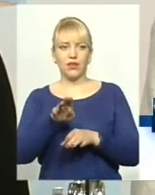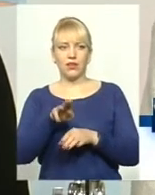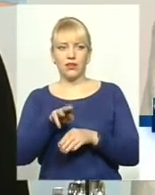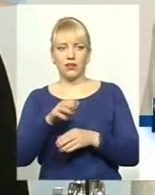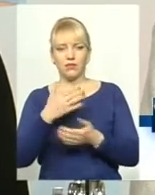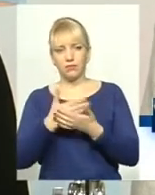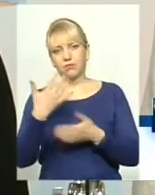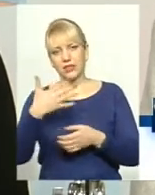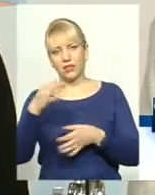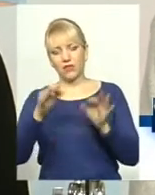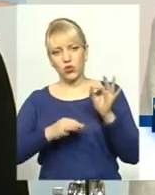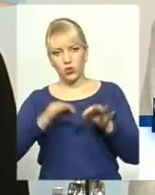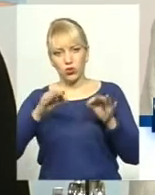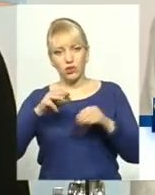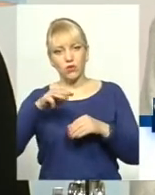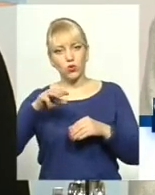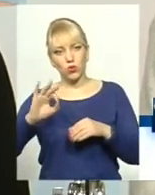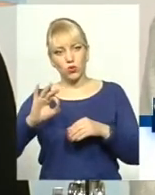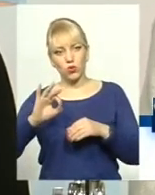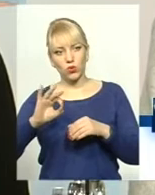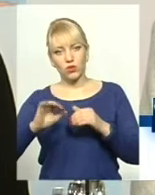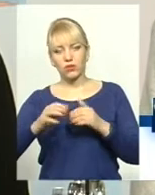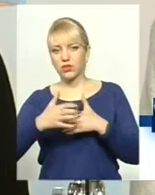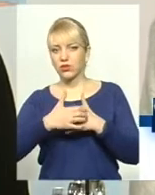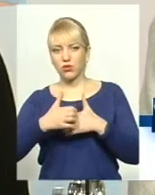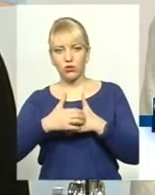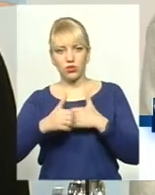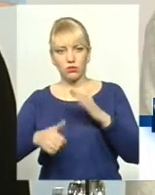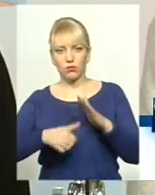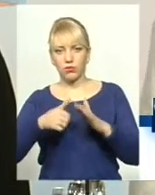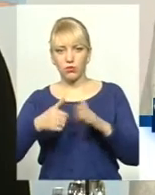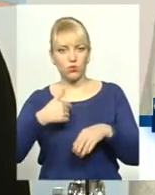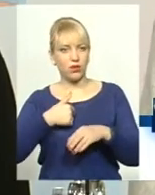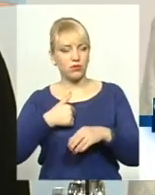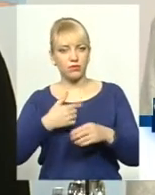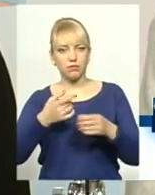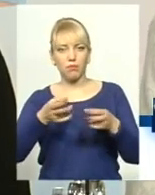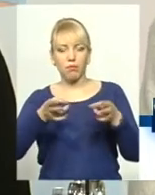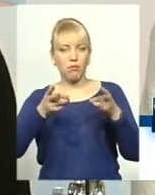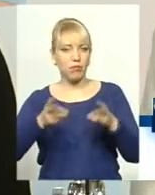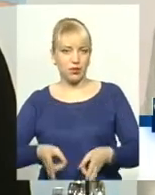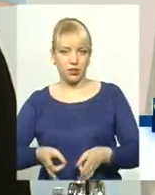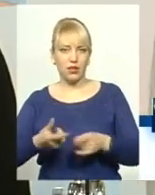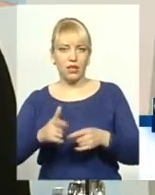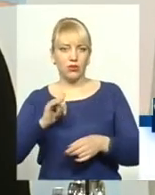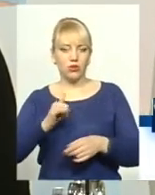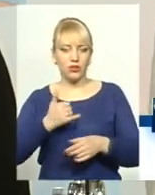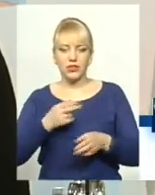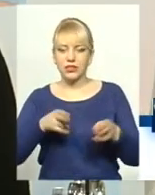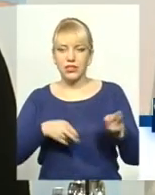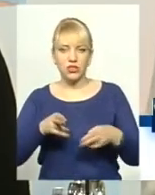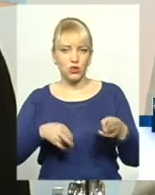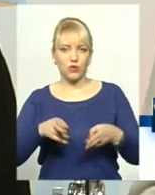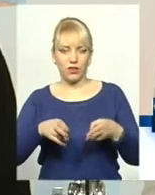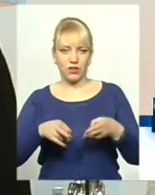50%, то з безпитульними кишками в нас робиться біда. Не то, що їх простерилізувати, хоча б, щоб